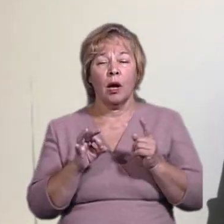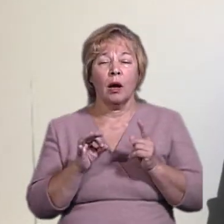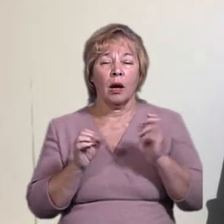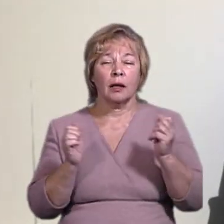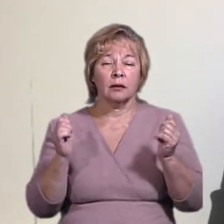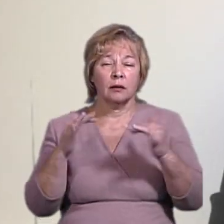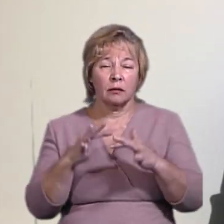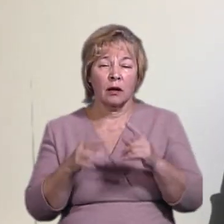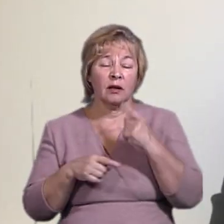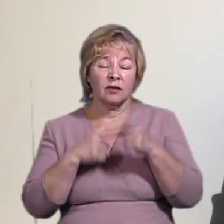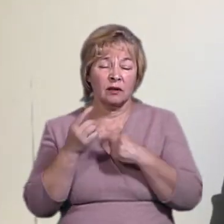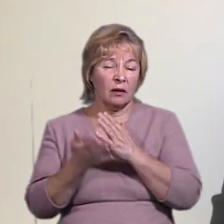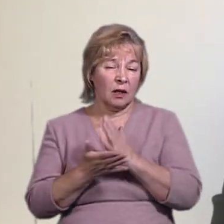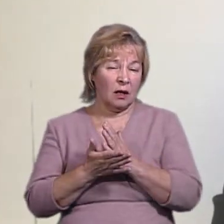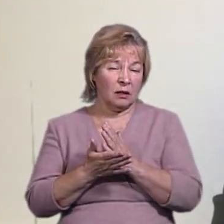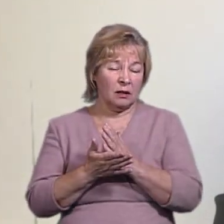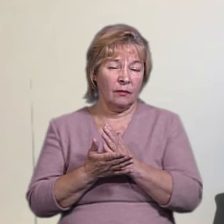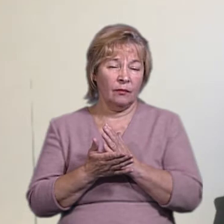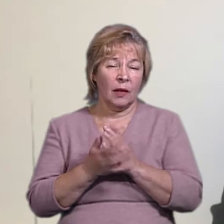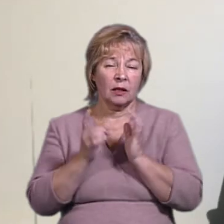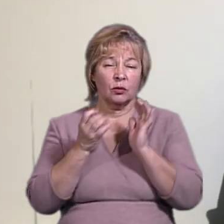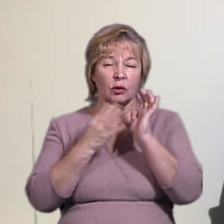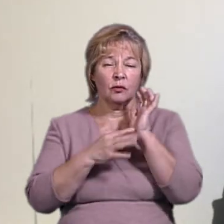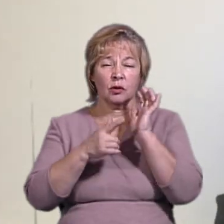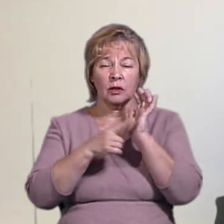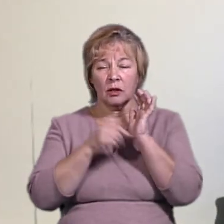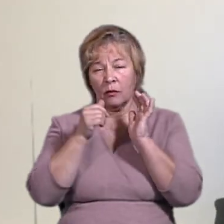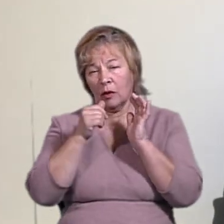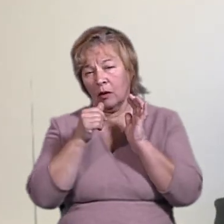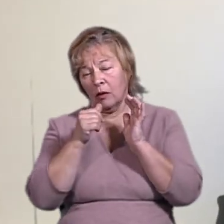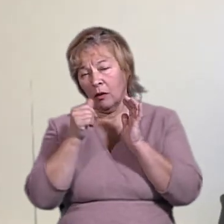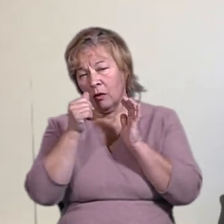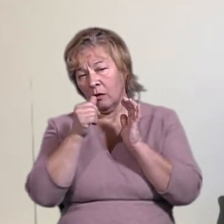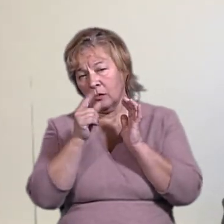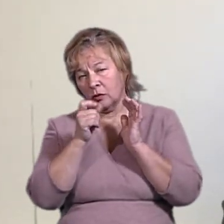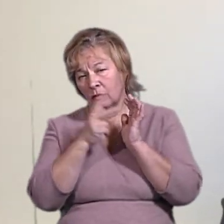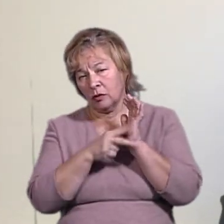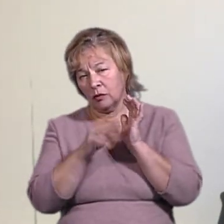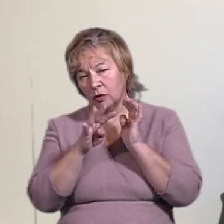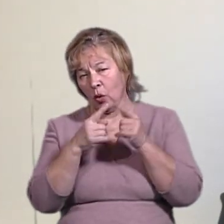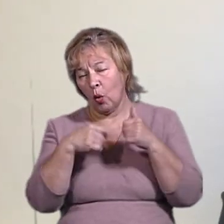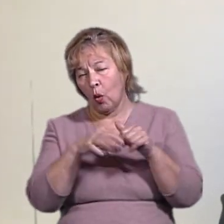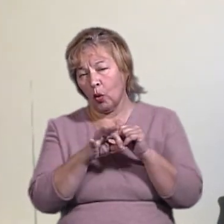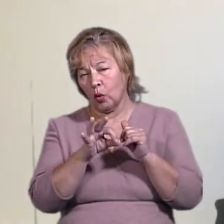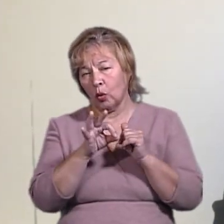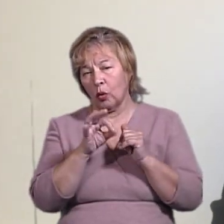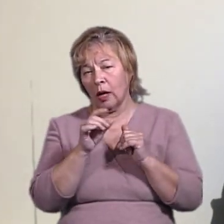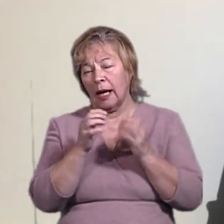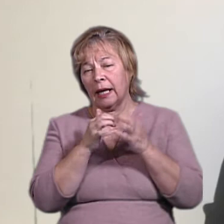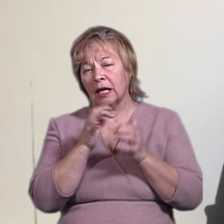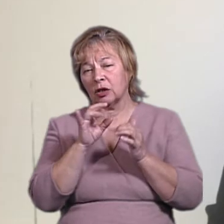звичайно, вони завжди є, але 197-й округ на Черкащині, 184-й округ на